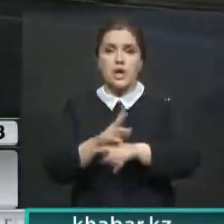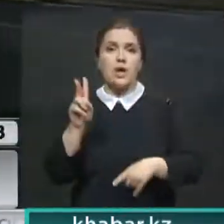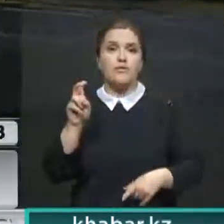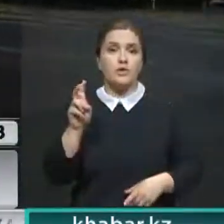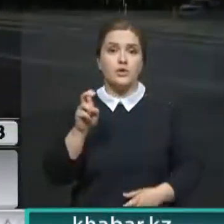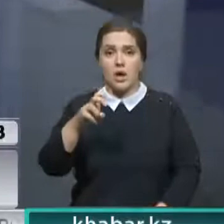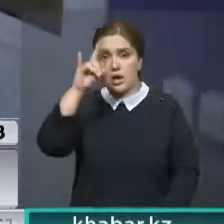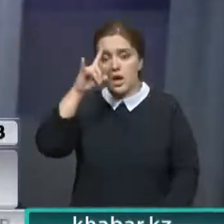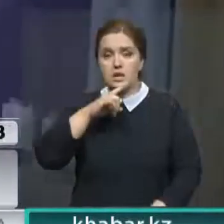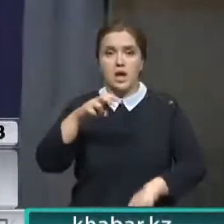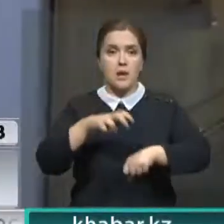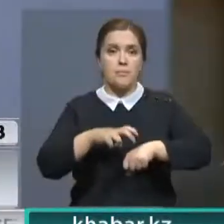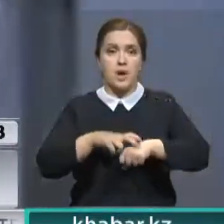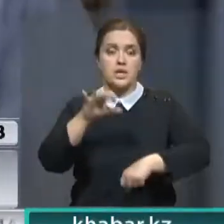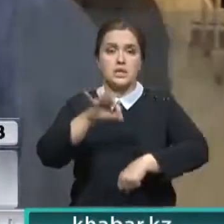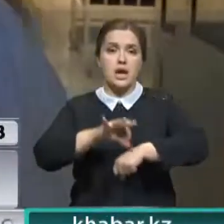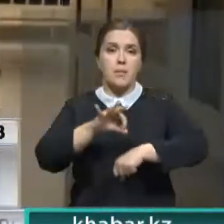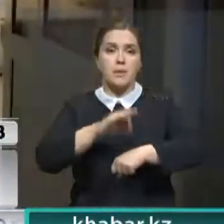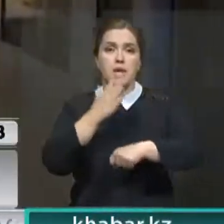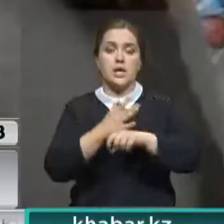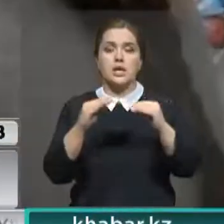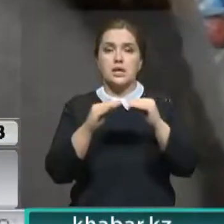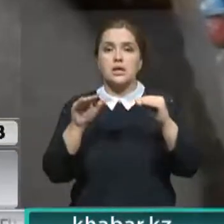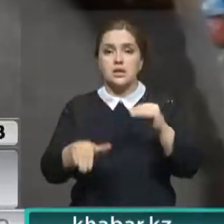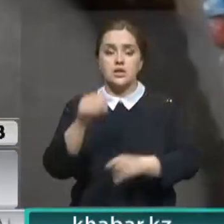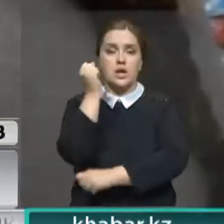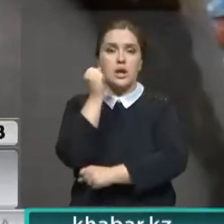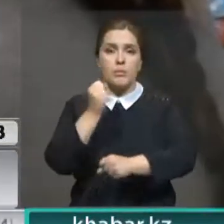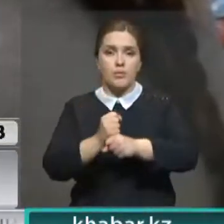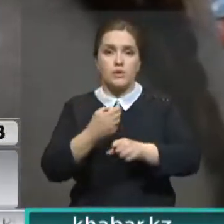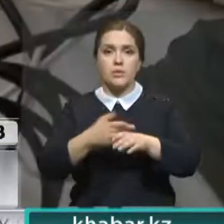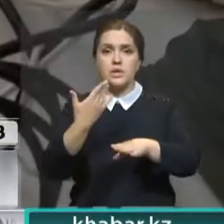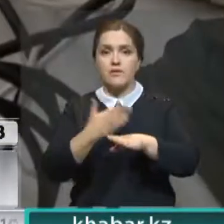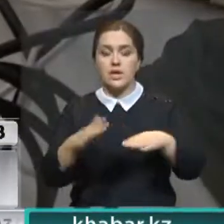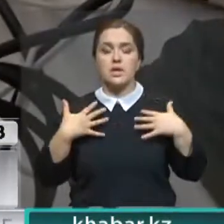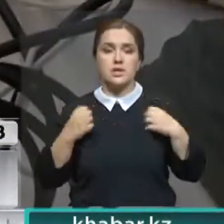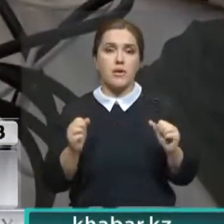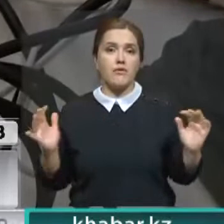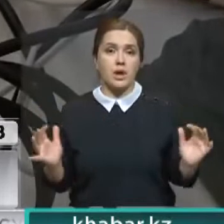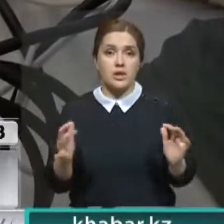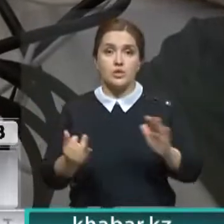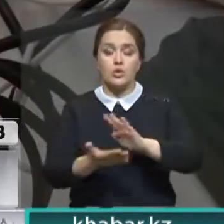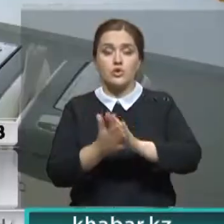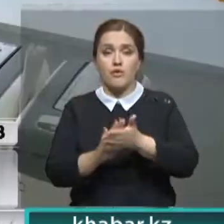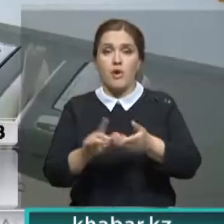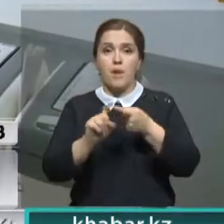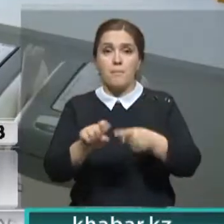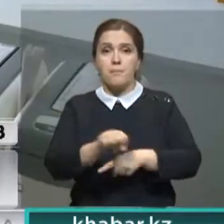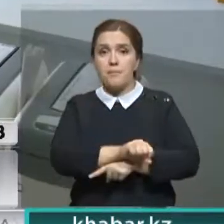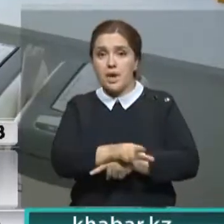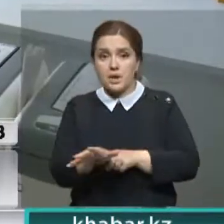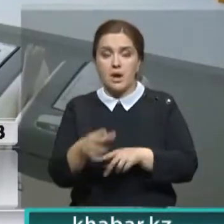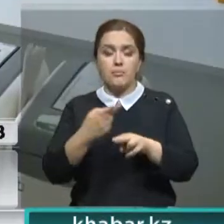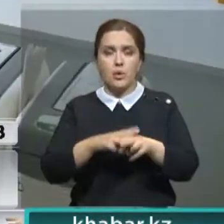казахстанских медиков. Заболели около 10 тысяч работников сферы здравоохранения. В условиях пандемии государство не